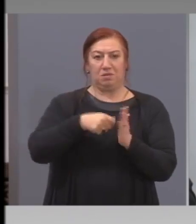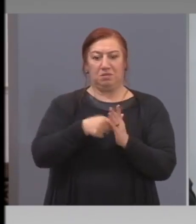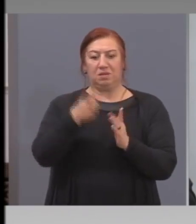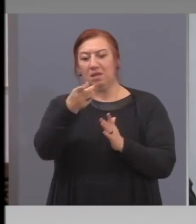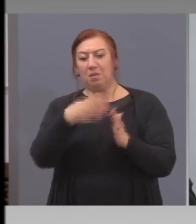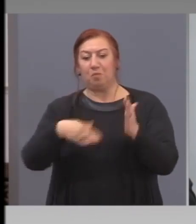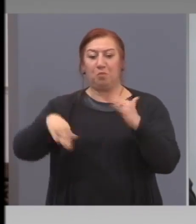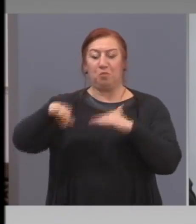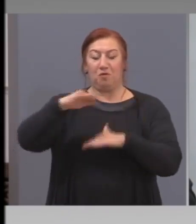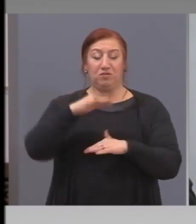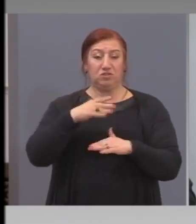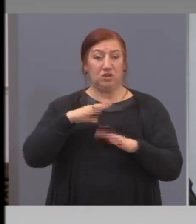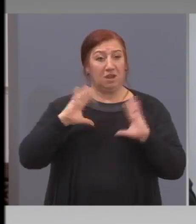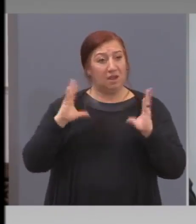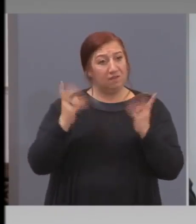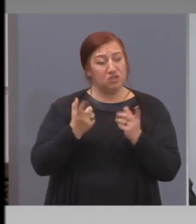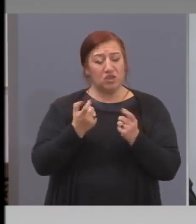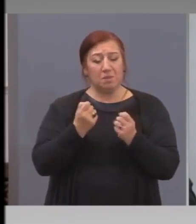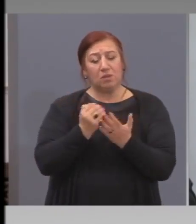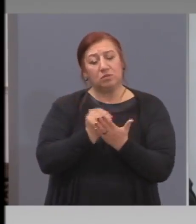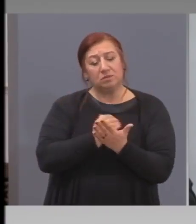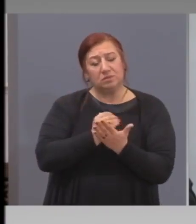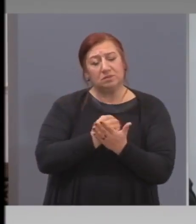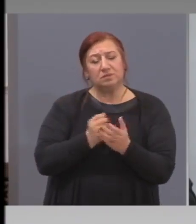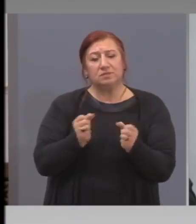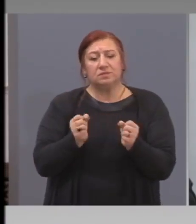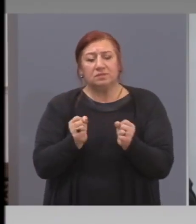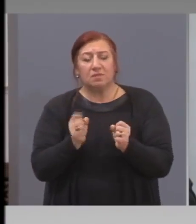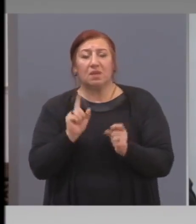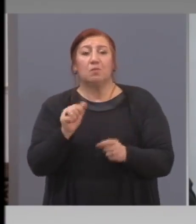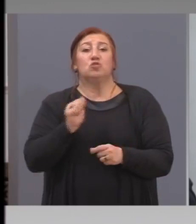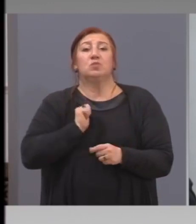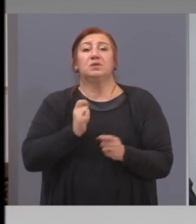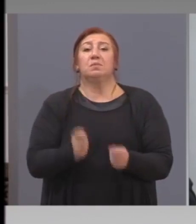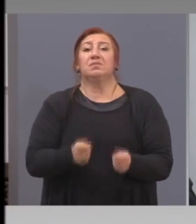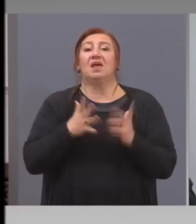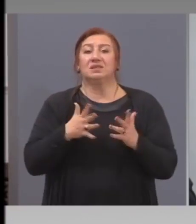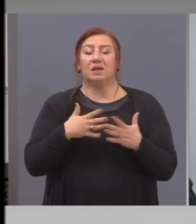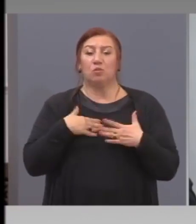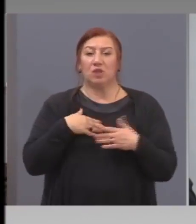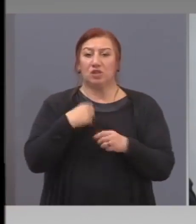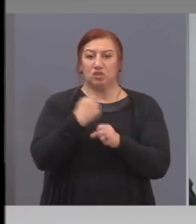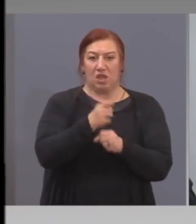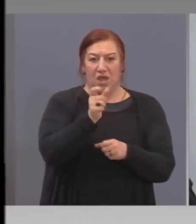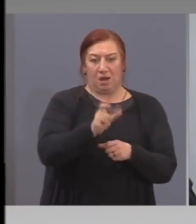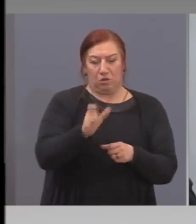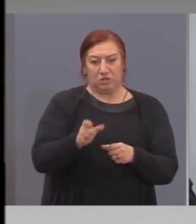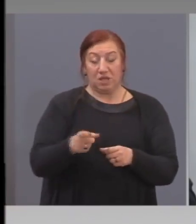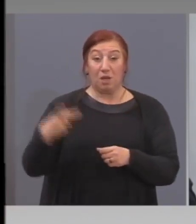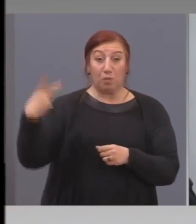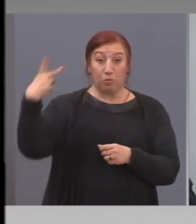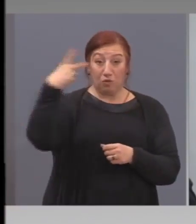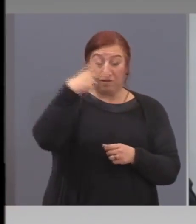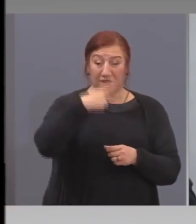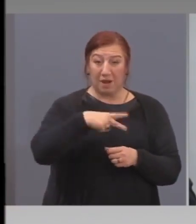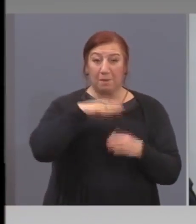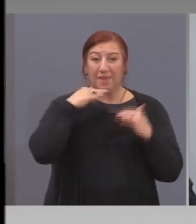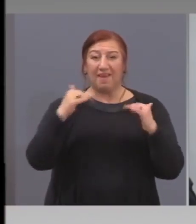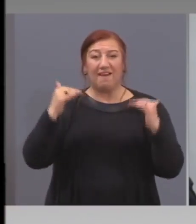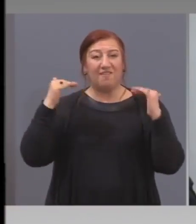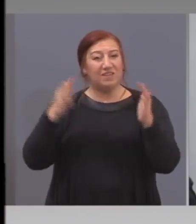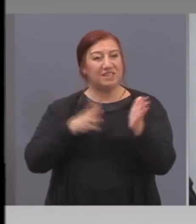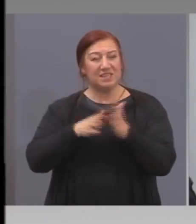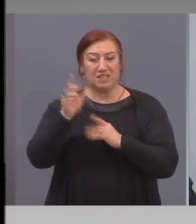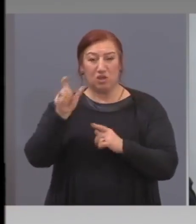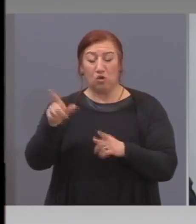И всички малко ще редуцираме. За да си запазиме най-скъпото. Работниците. Повтарям. Възрастните хора, сената на всичко, да им